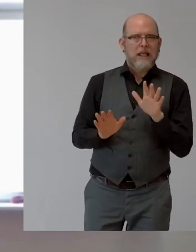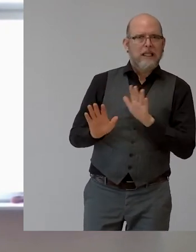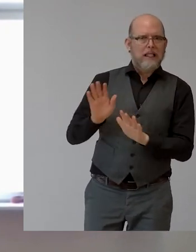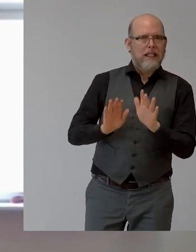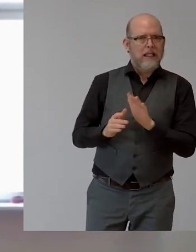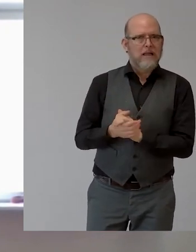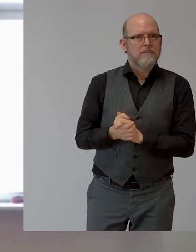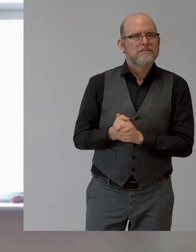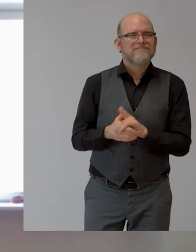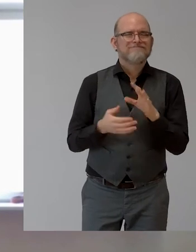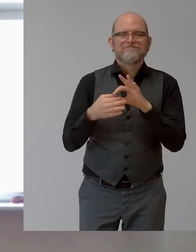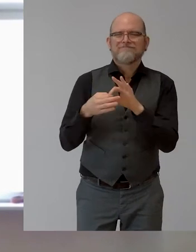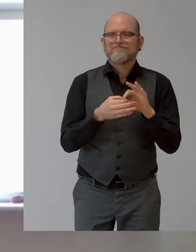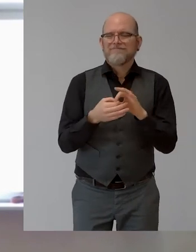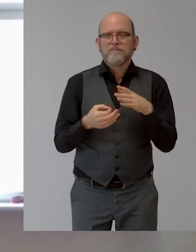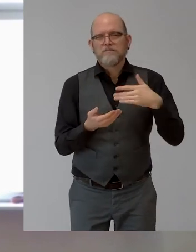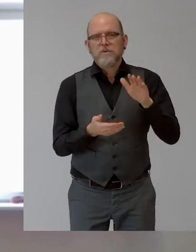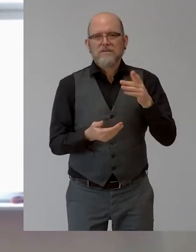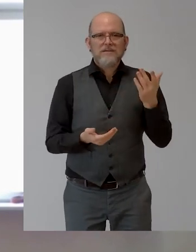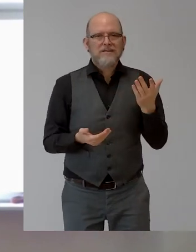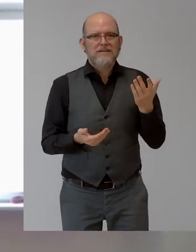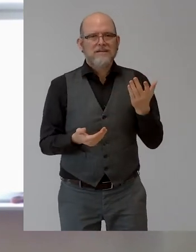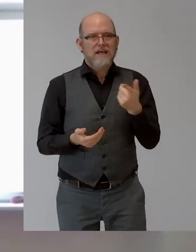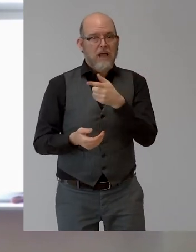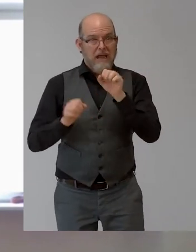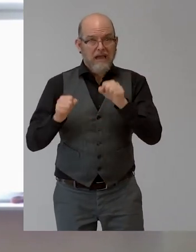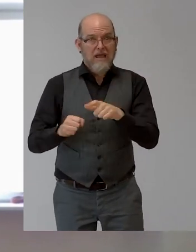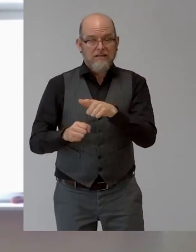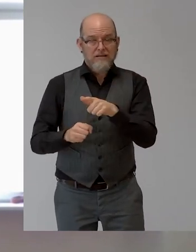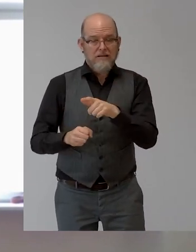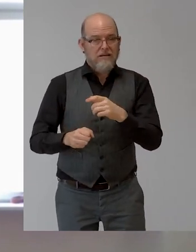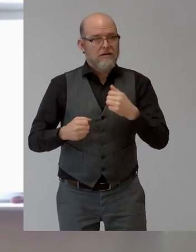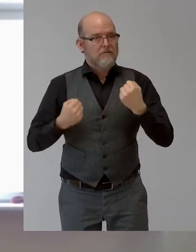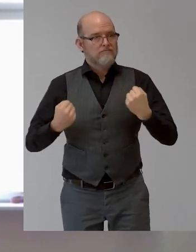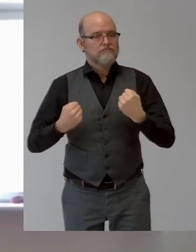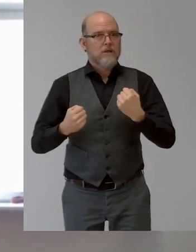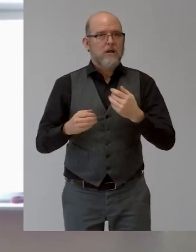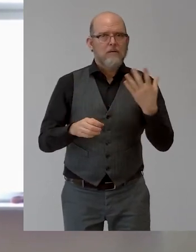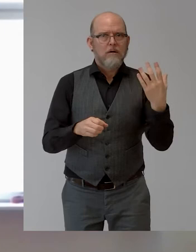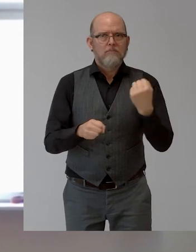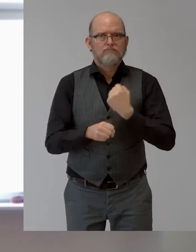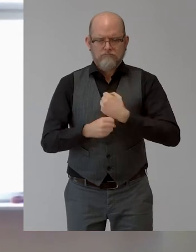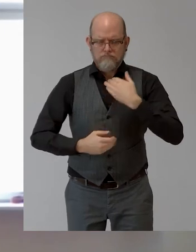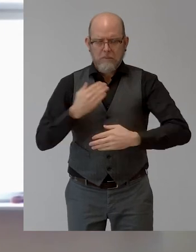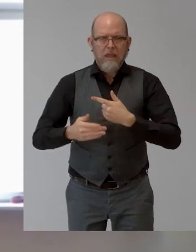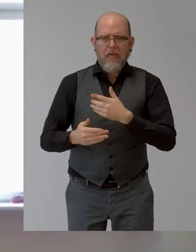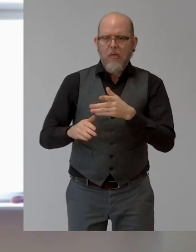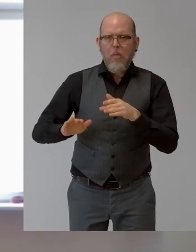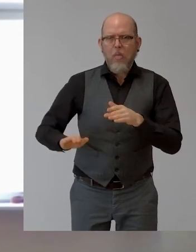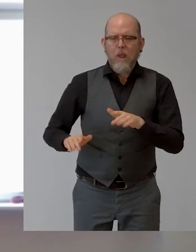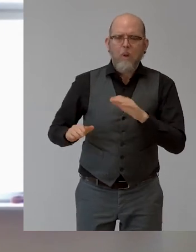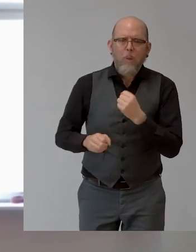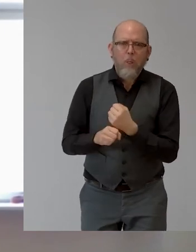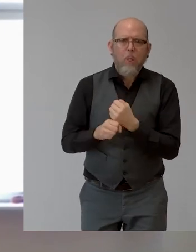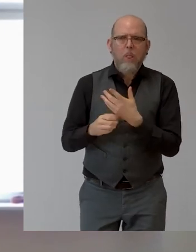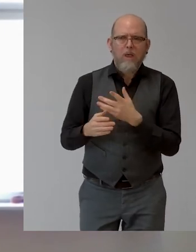sehr exklusiven Leistungsbegriff auch ausgehen. Also wir gehen ja nicht nur von einem bestimmten Leistungsbegriff innerhalb der Gesellschaft aus,